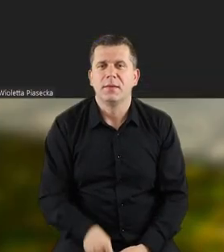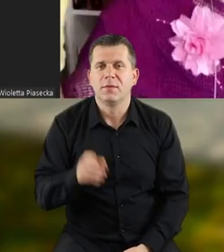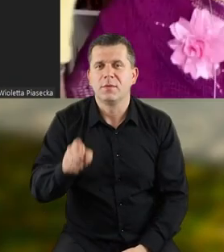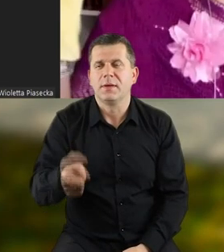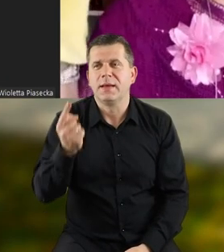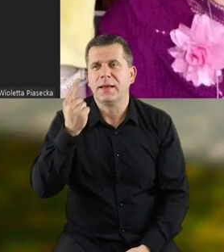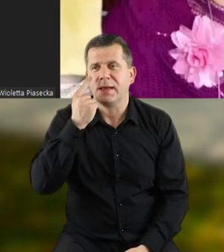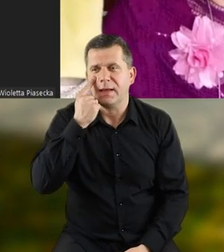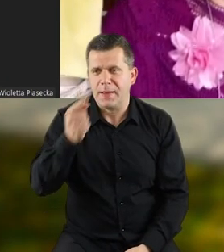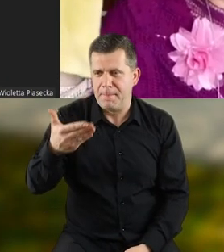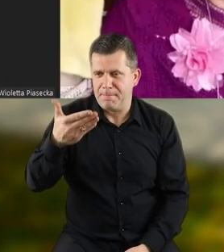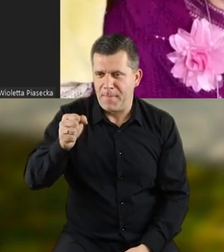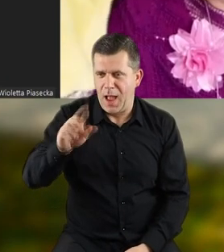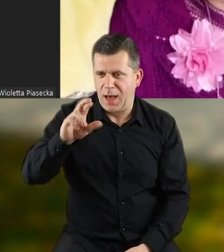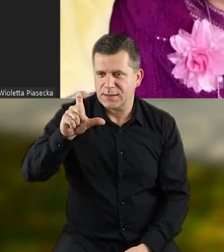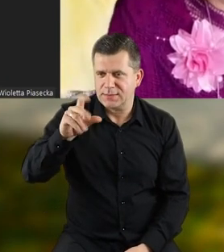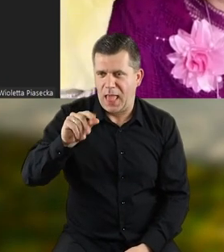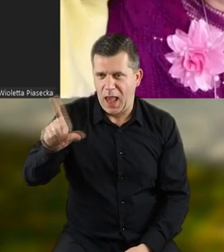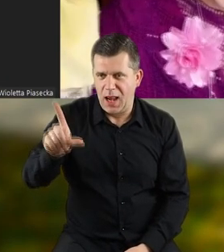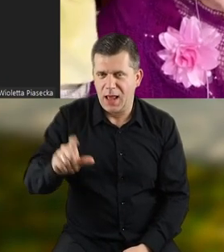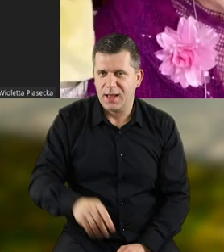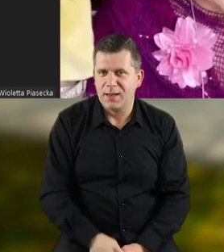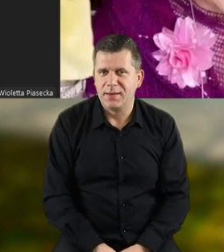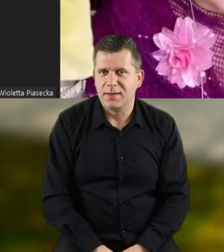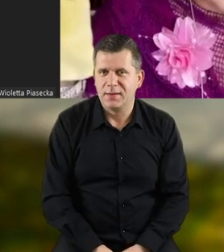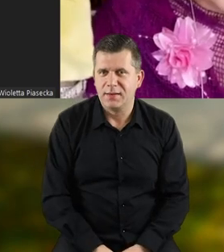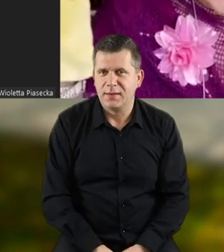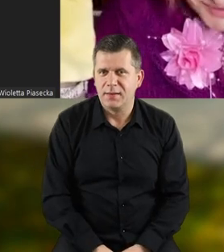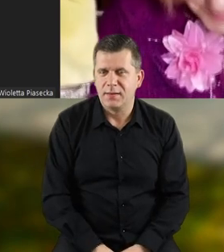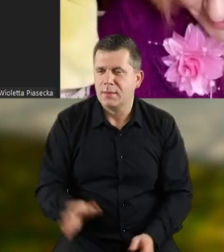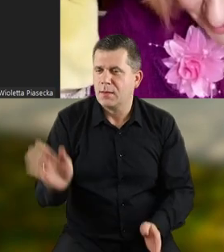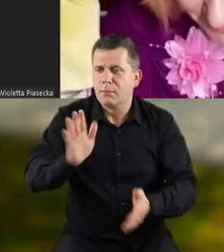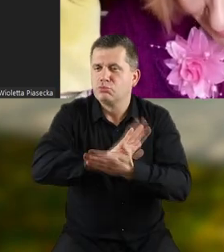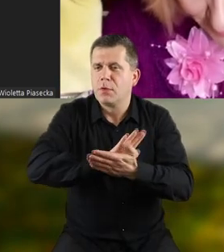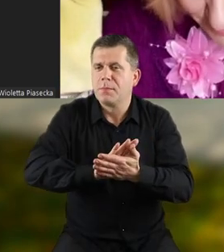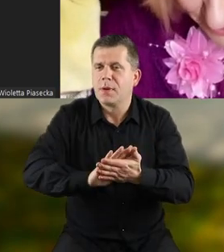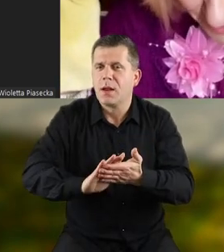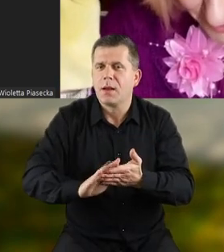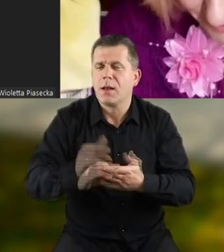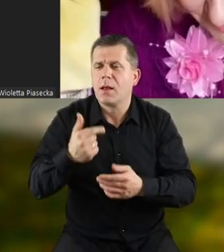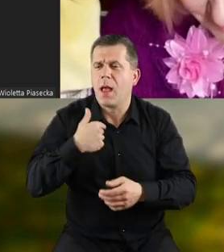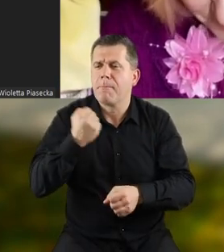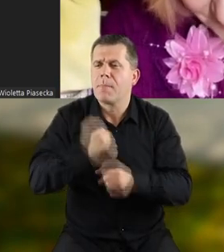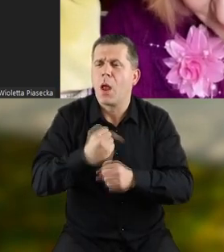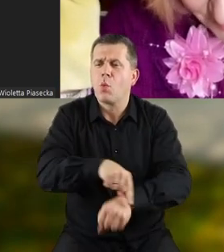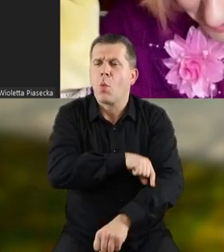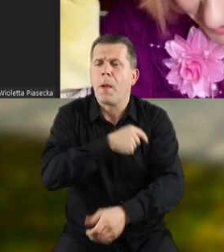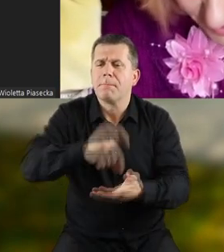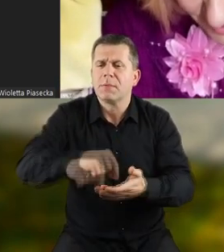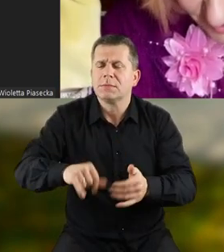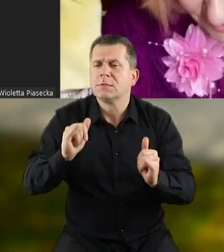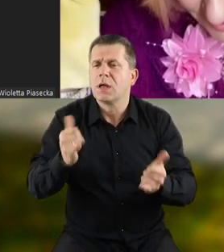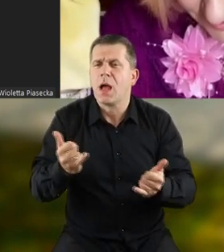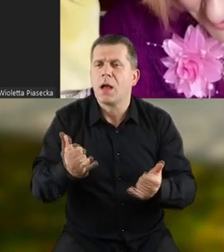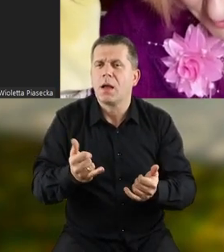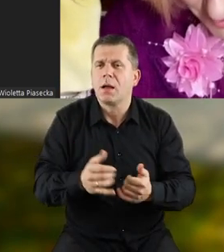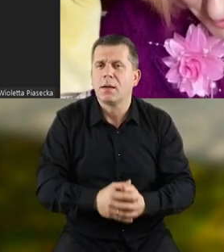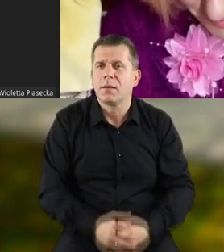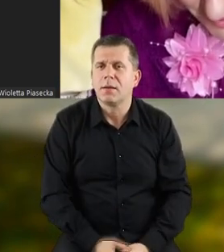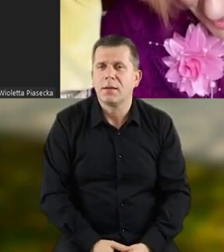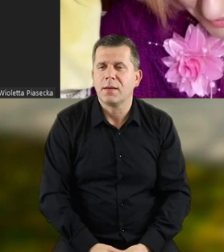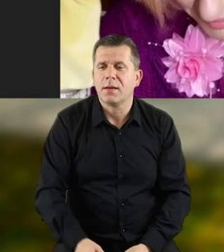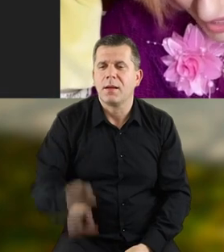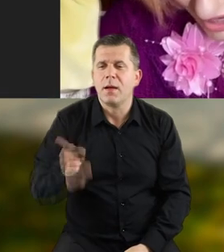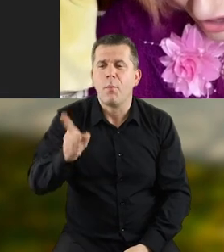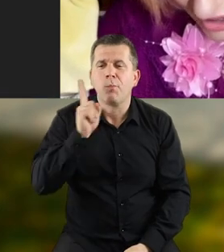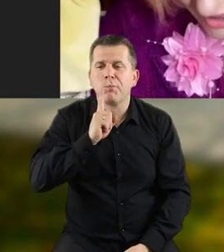To chyba pytał Marcelek. Nie, przepraszam, jak długo jestem pisarzem? Czekajcie, ja to